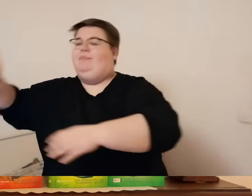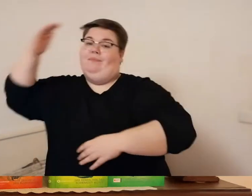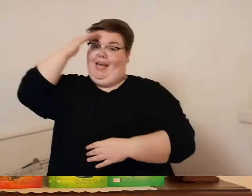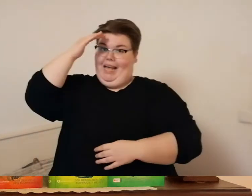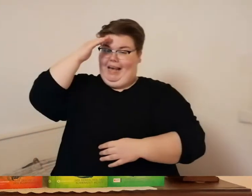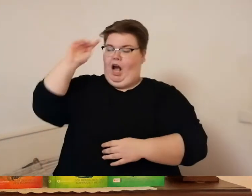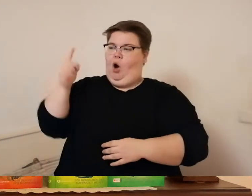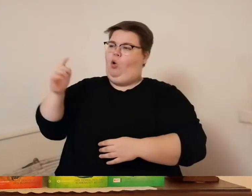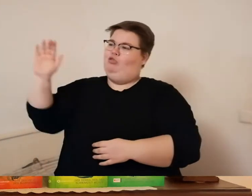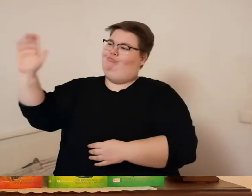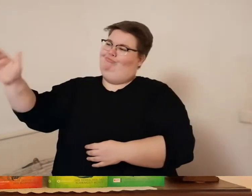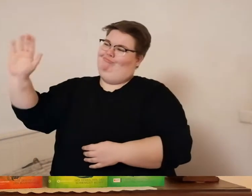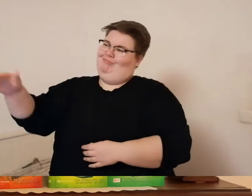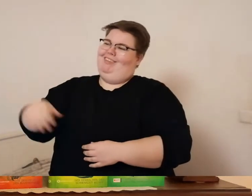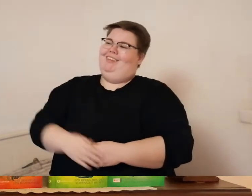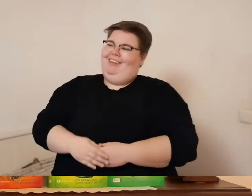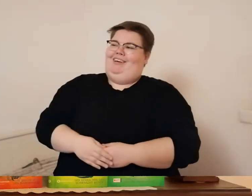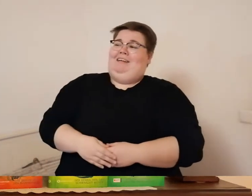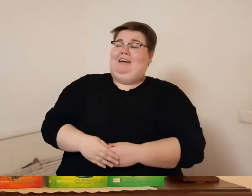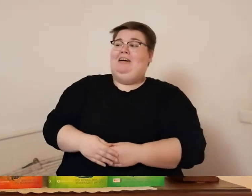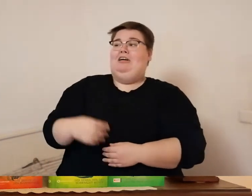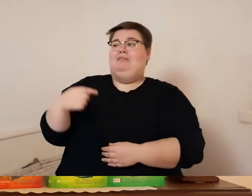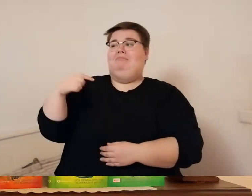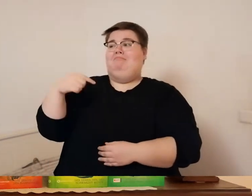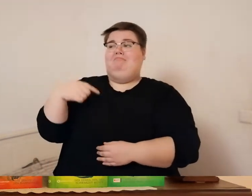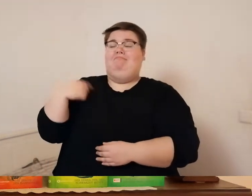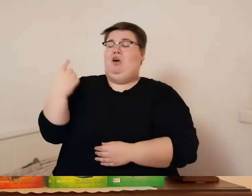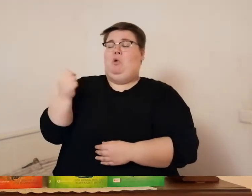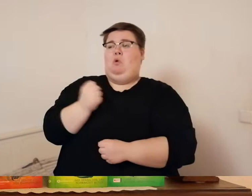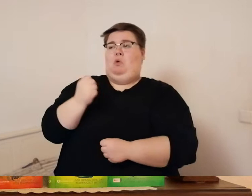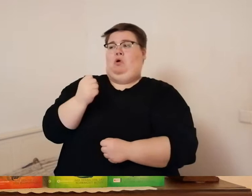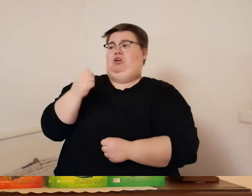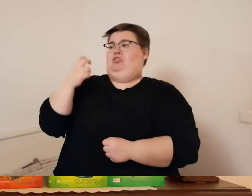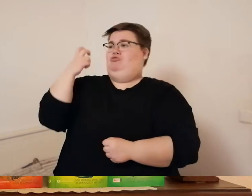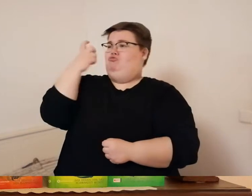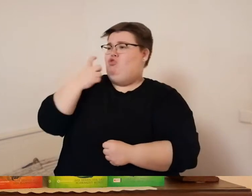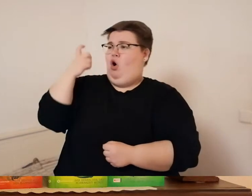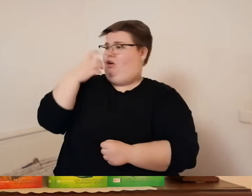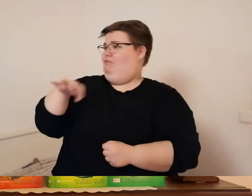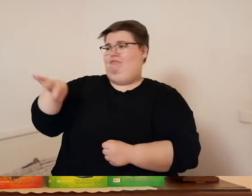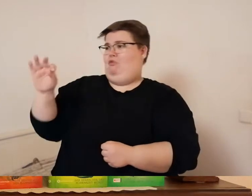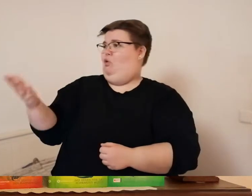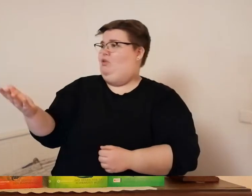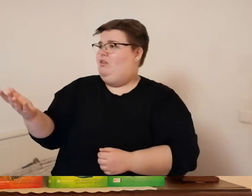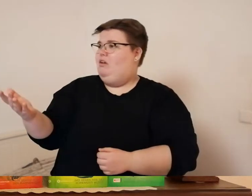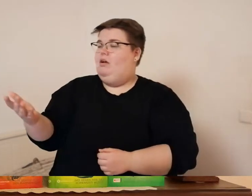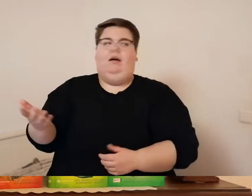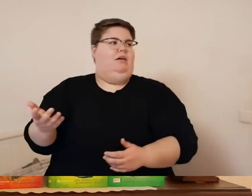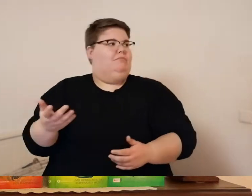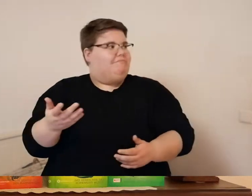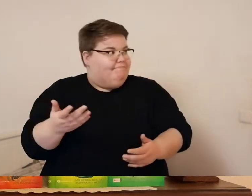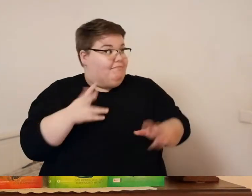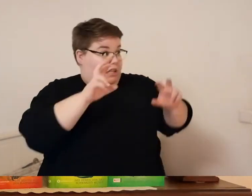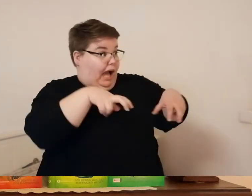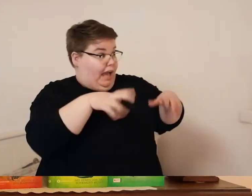auf die schulter man wir hatten wirklich angst dass wir dich nicht mehr finden habt ihr den greif besiegt wollte bengt wissen